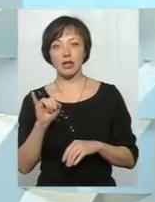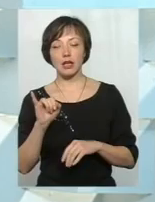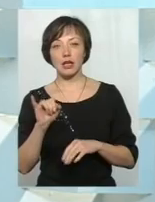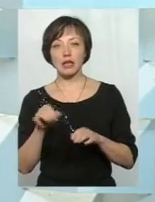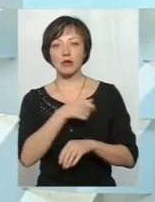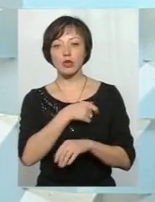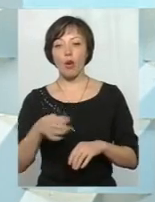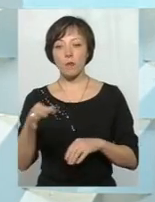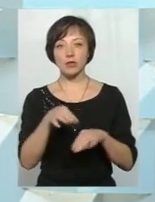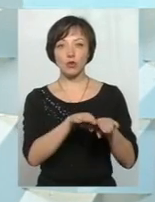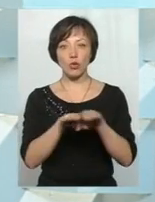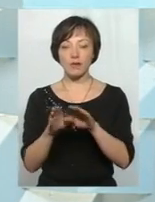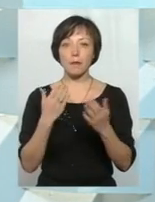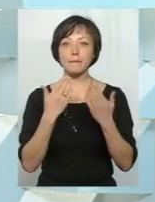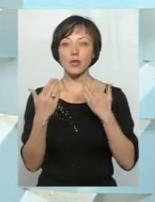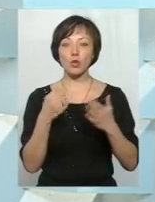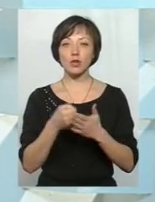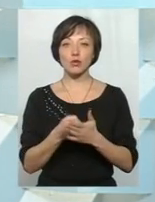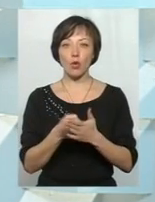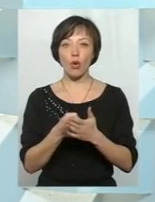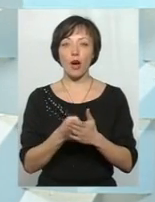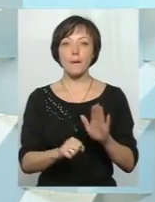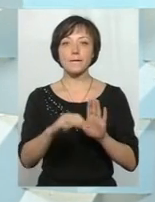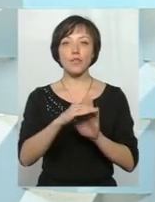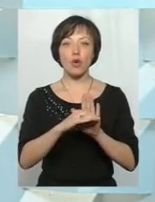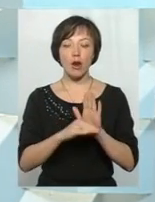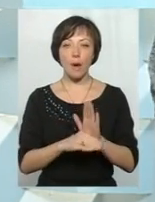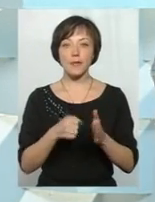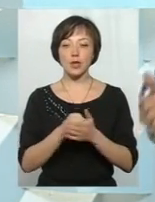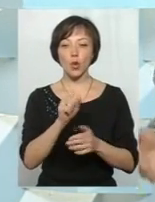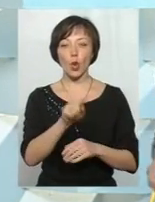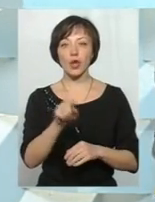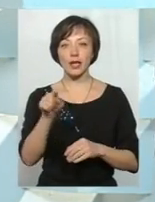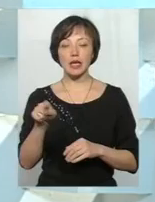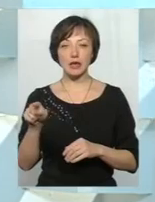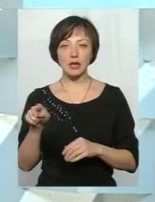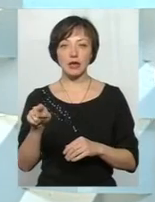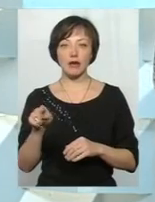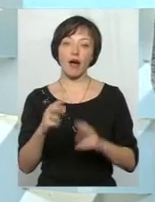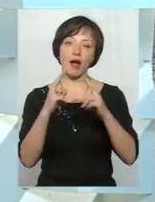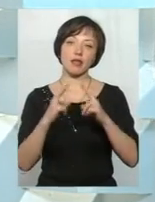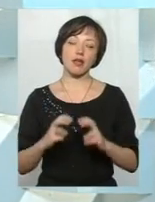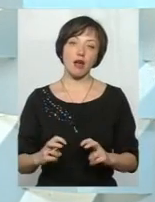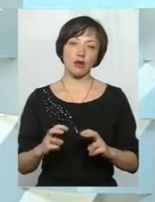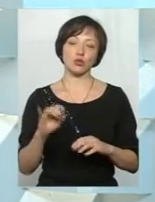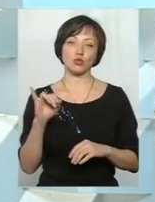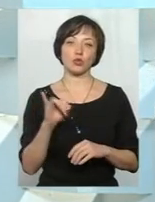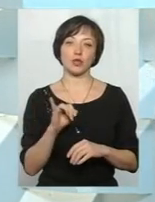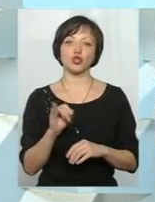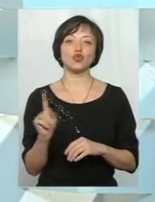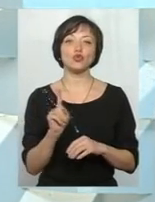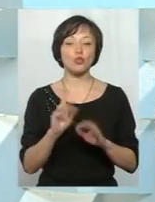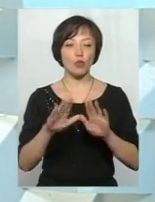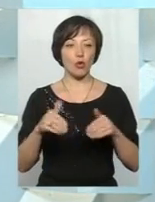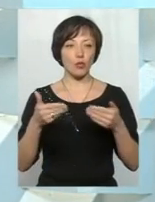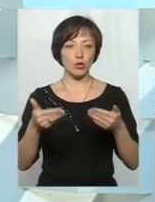обласного рівня підходять до програм, до їх аналізу, і що